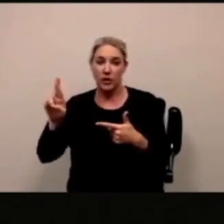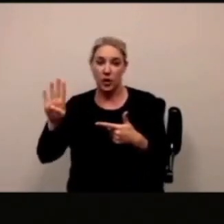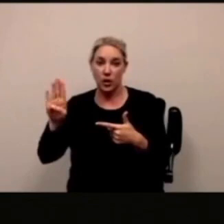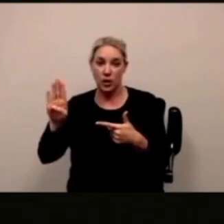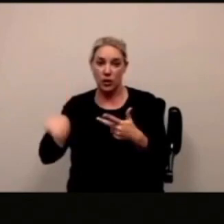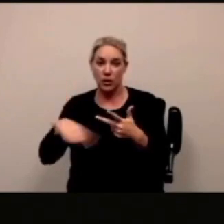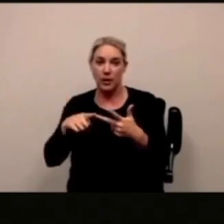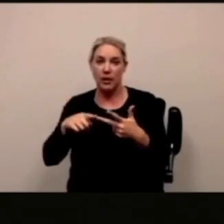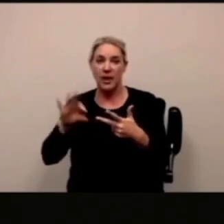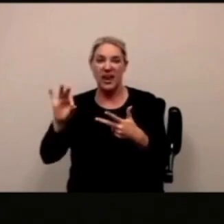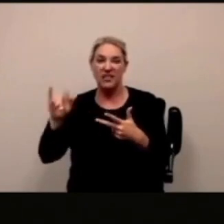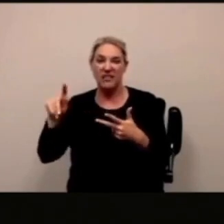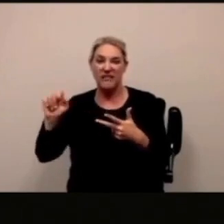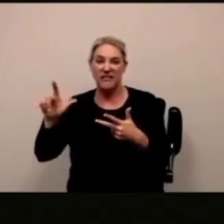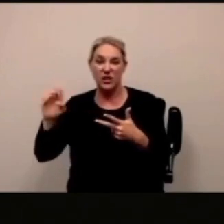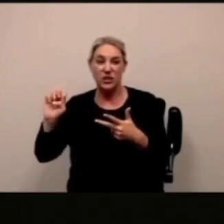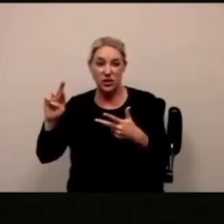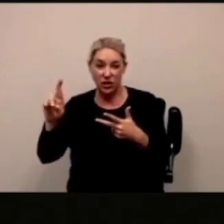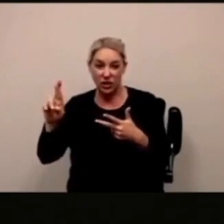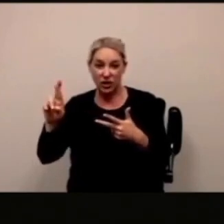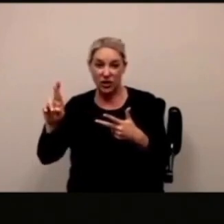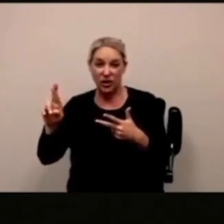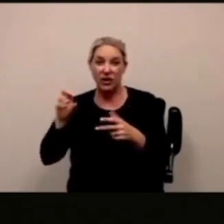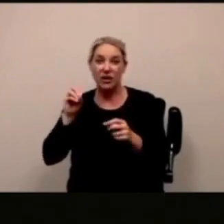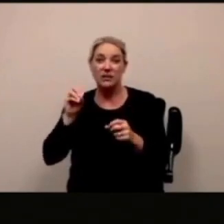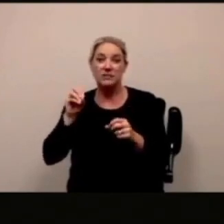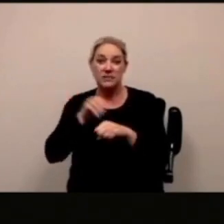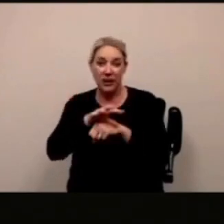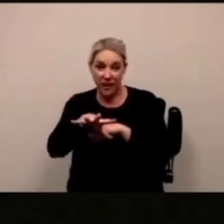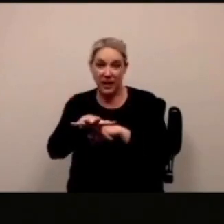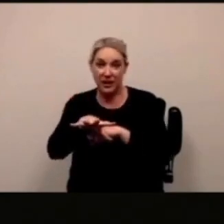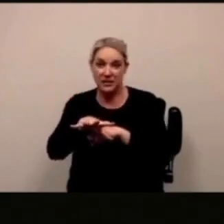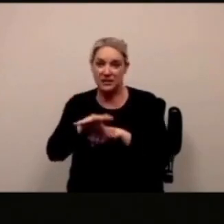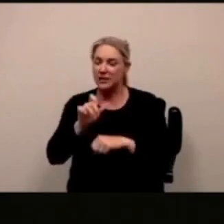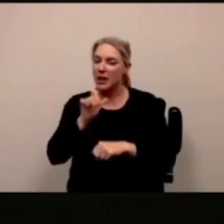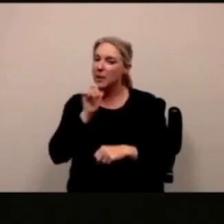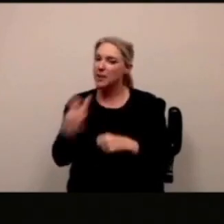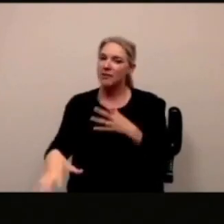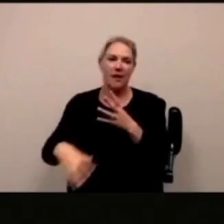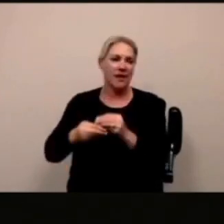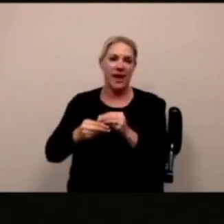'eco e l'effetto del filtro per esempio